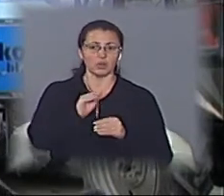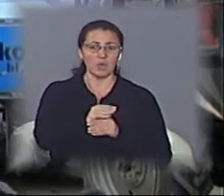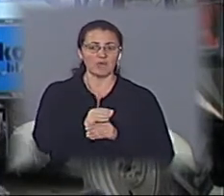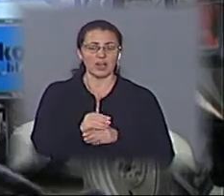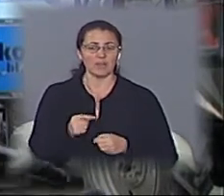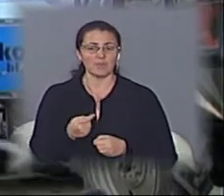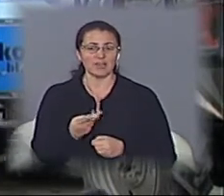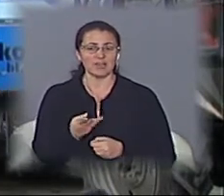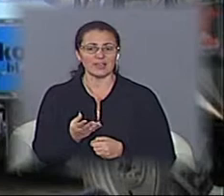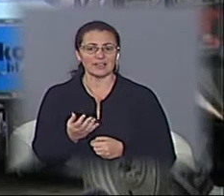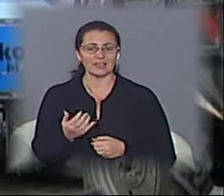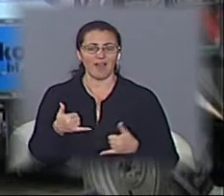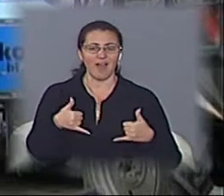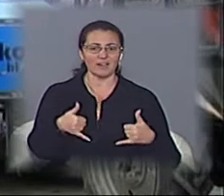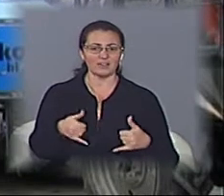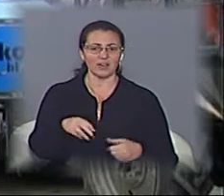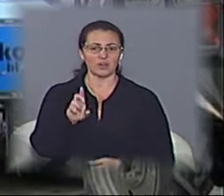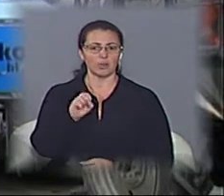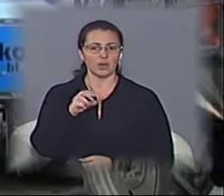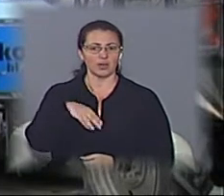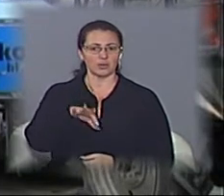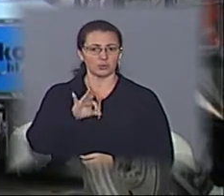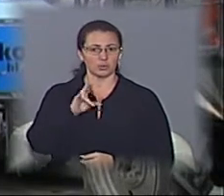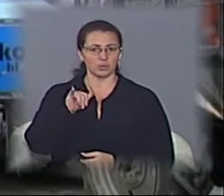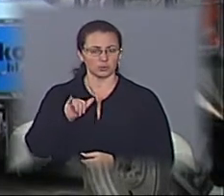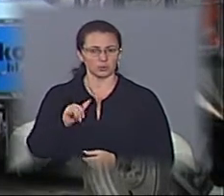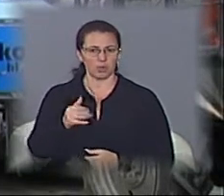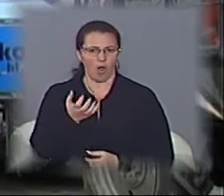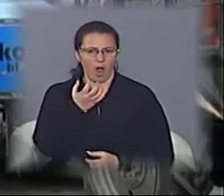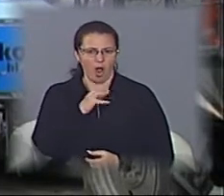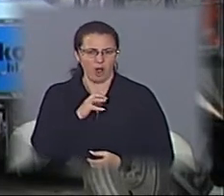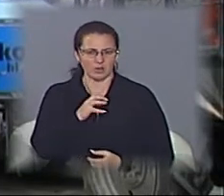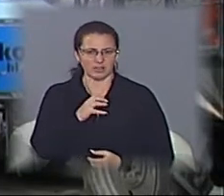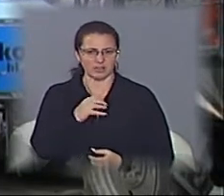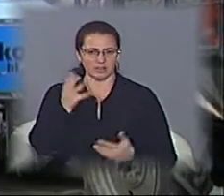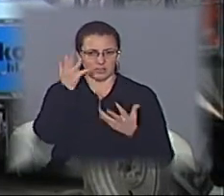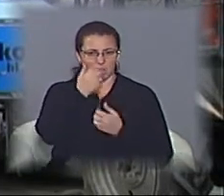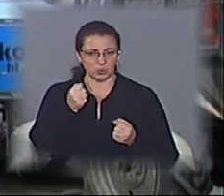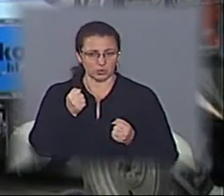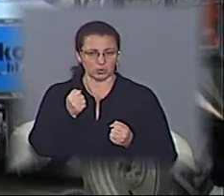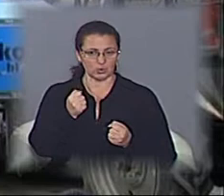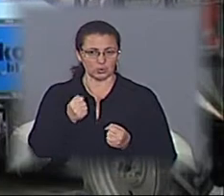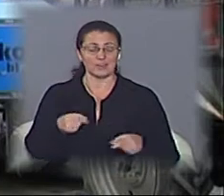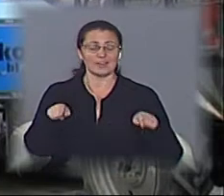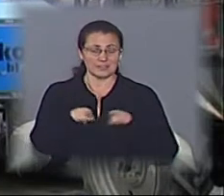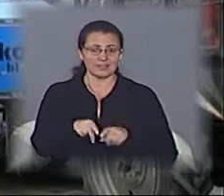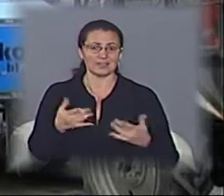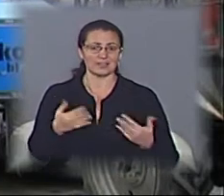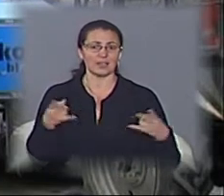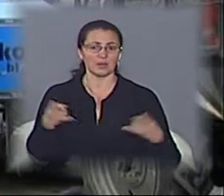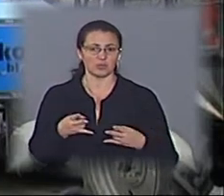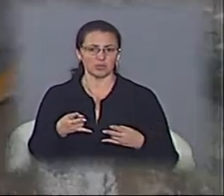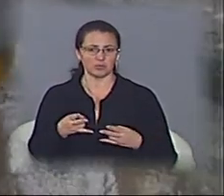асфальтобетону, розігрітого за ніч. Стільки, скільки нам потрібно для вирівнювання даної